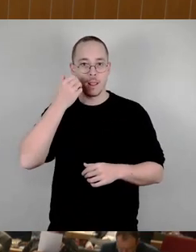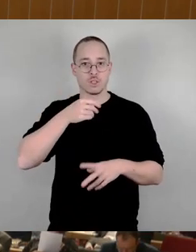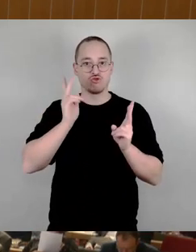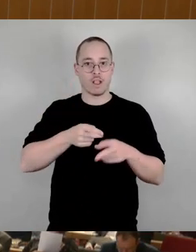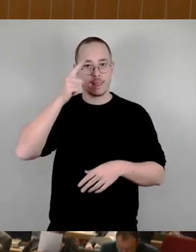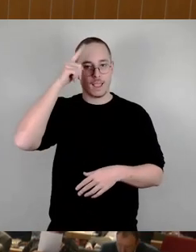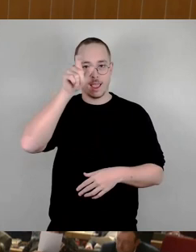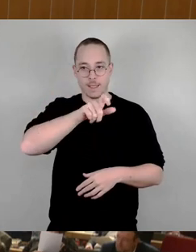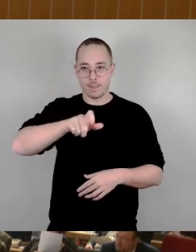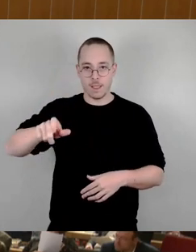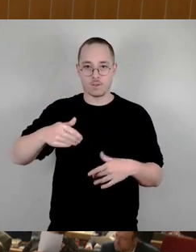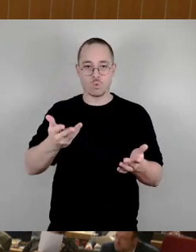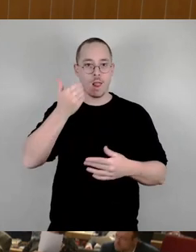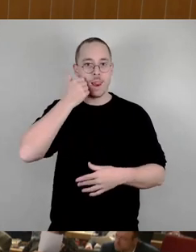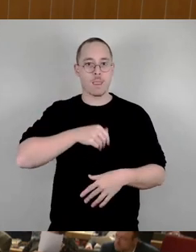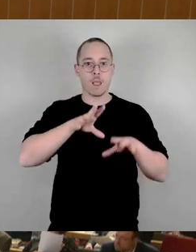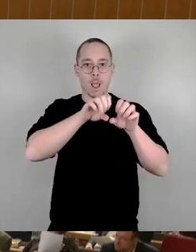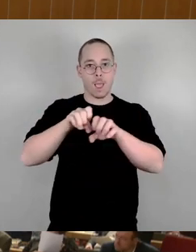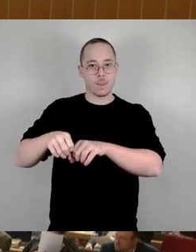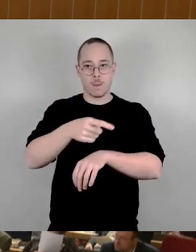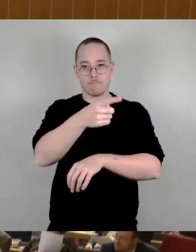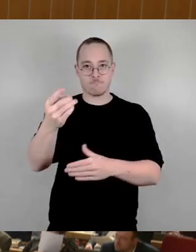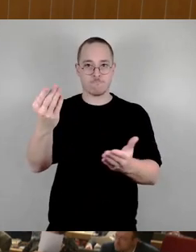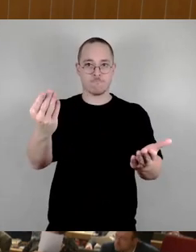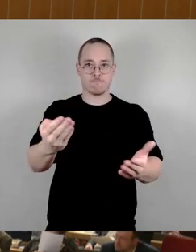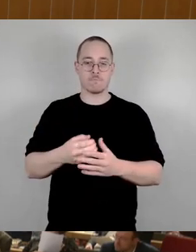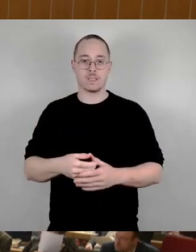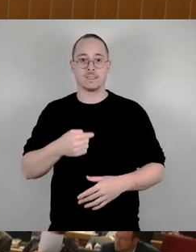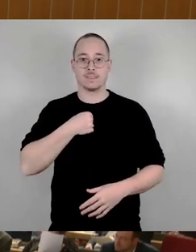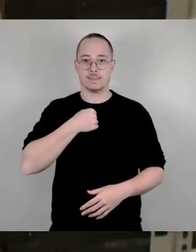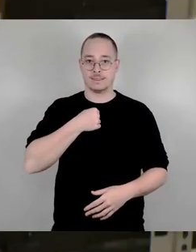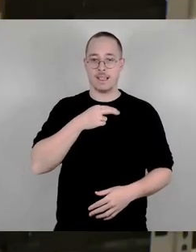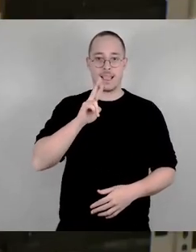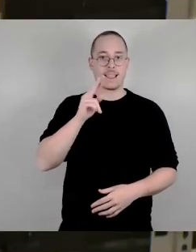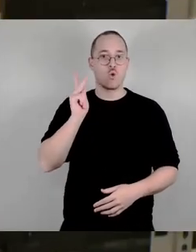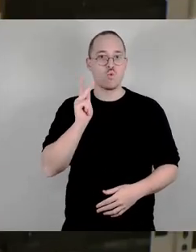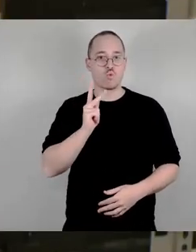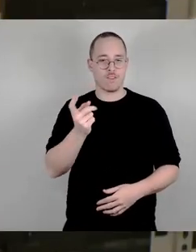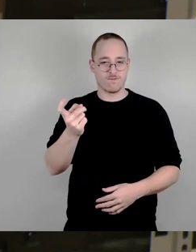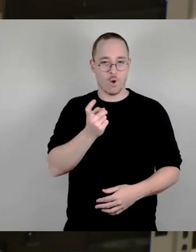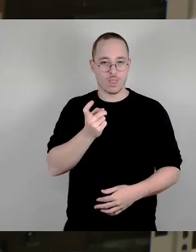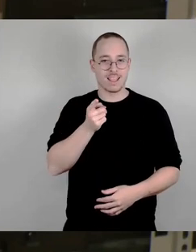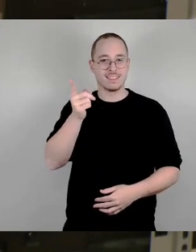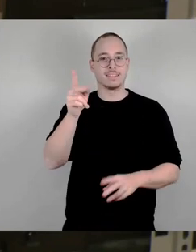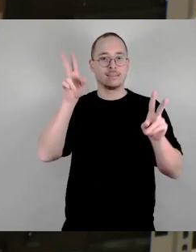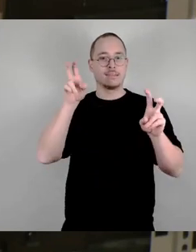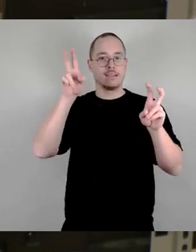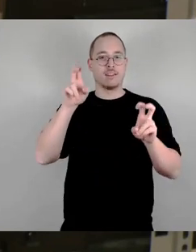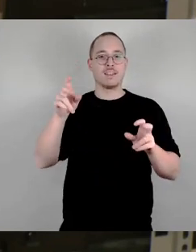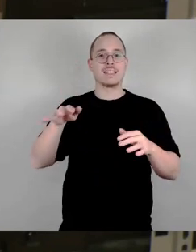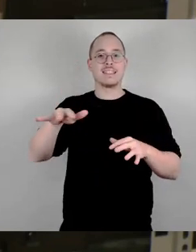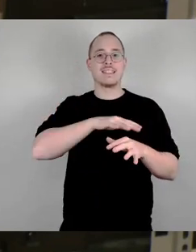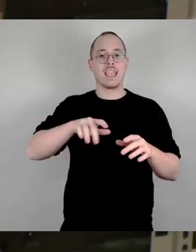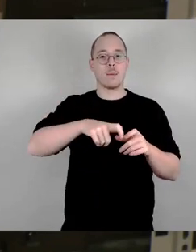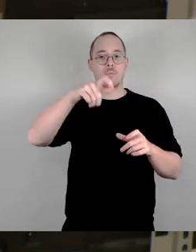Ich bin Rita Kunert von der Seebrücke Dresden und bedanke mich bei der Dissidentenfraktion für die Möglichkeit, heute zu dem Punkt,